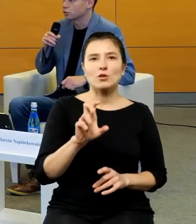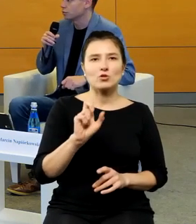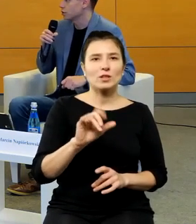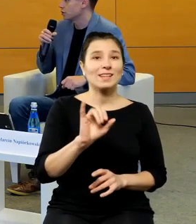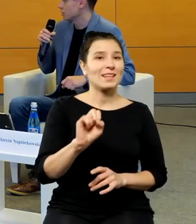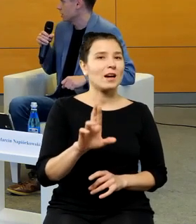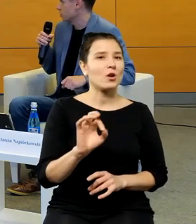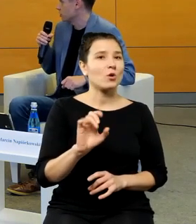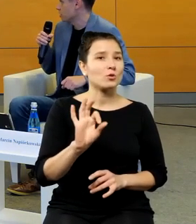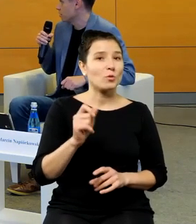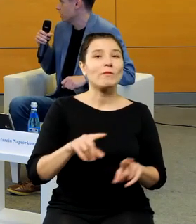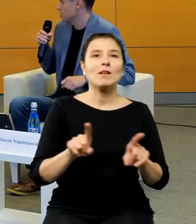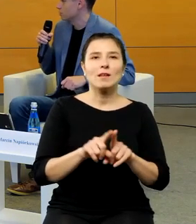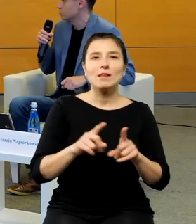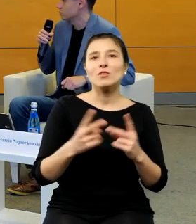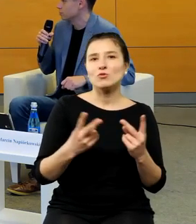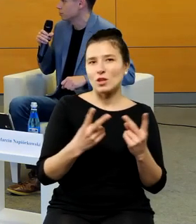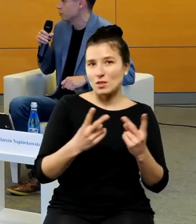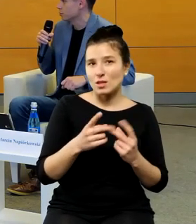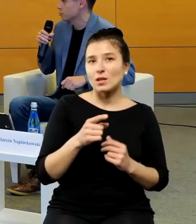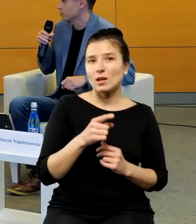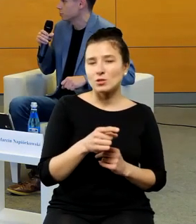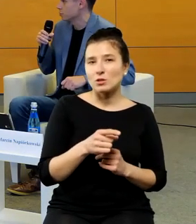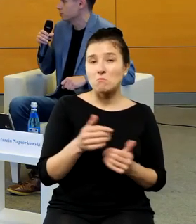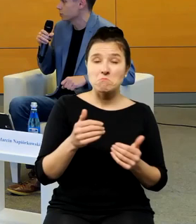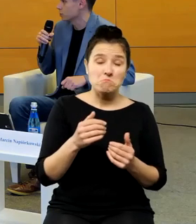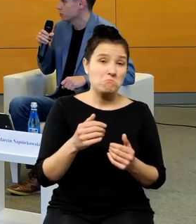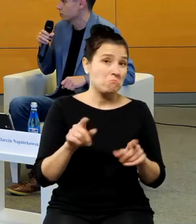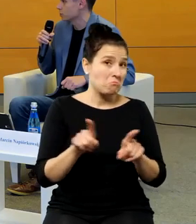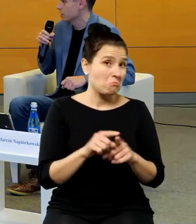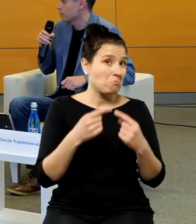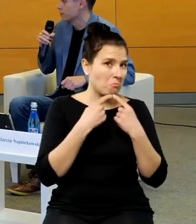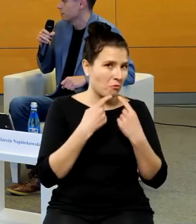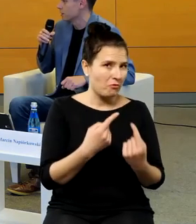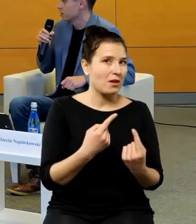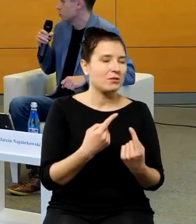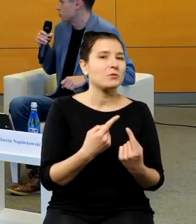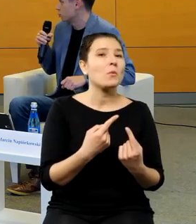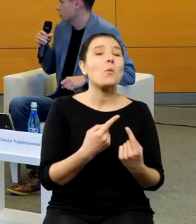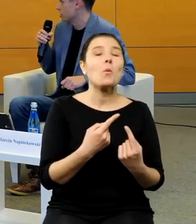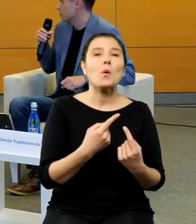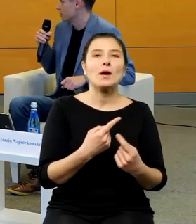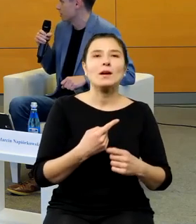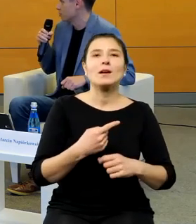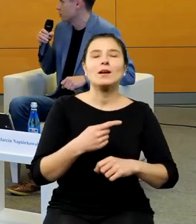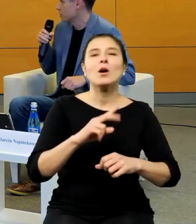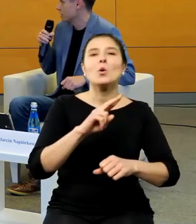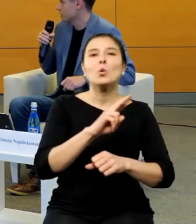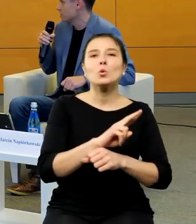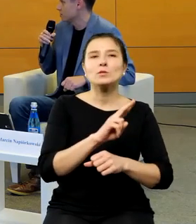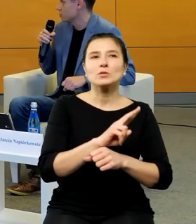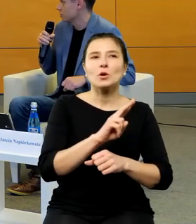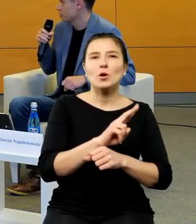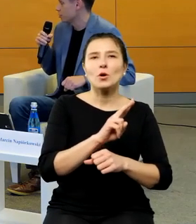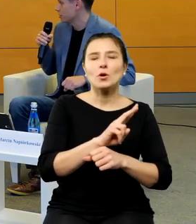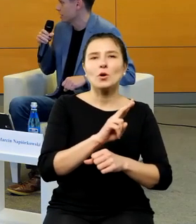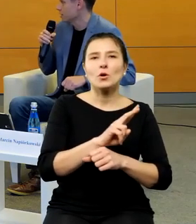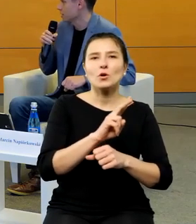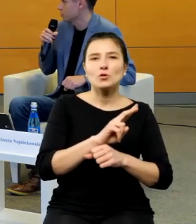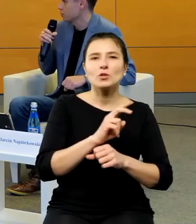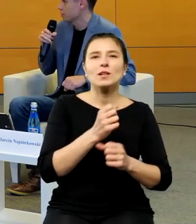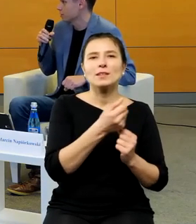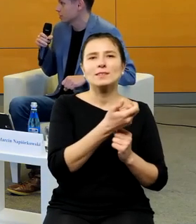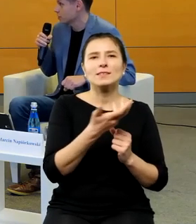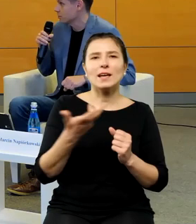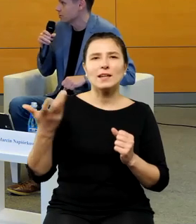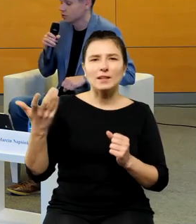jest również redaktorem, a chyba można nawet użyć mocnego słowa kustoszem monumentalnej serii Studia Kopernikana, o